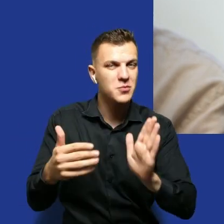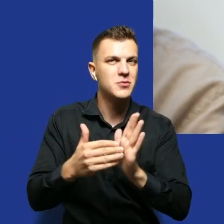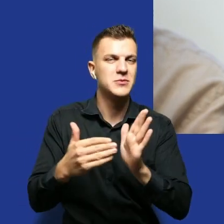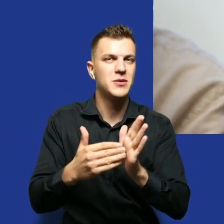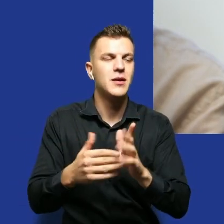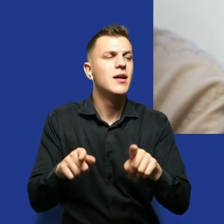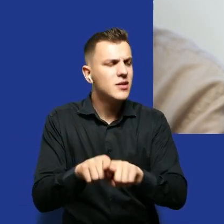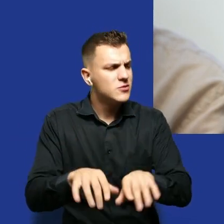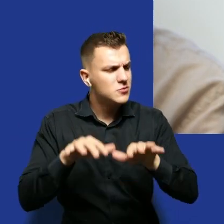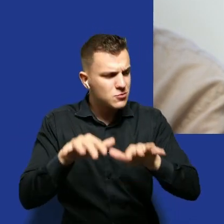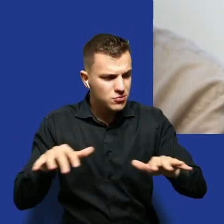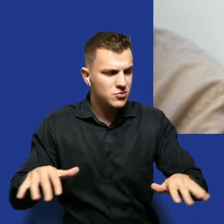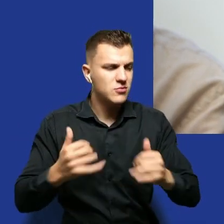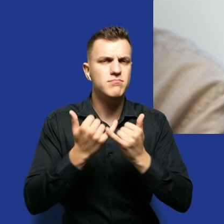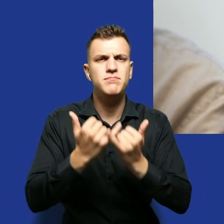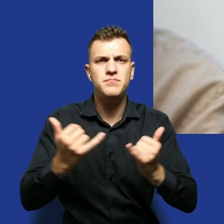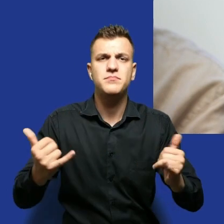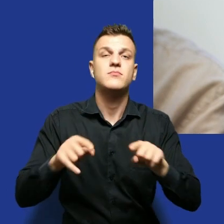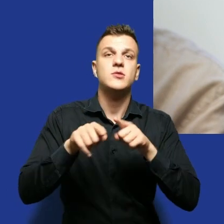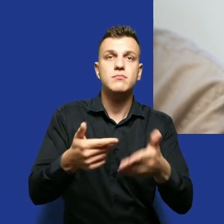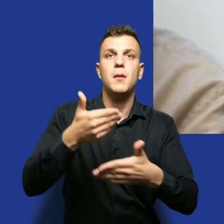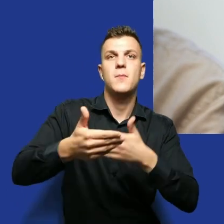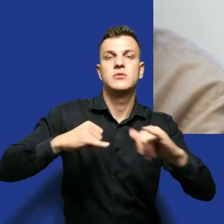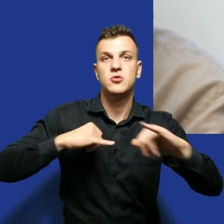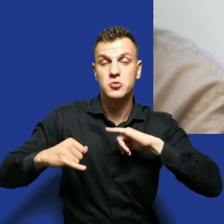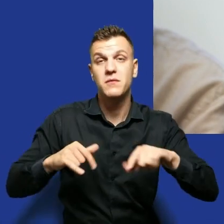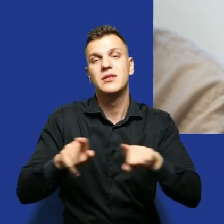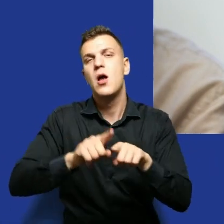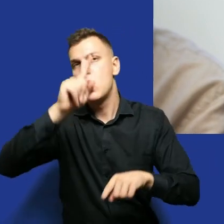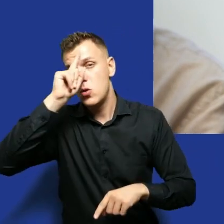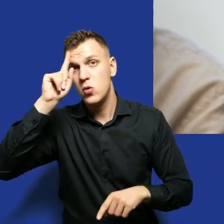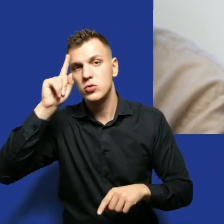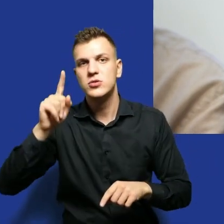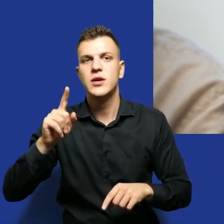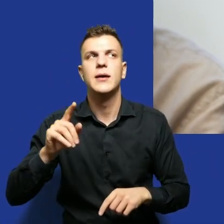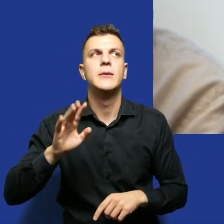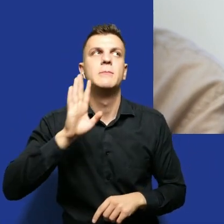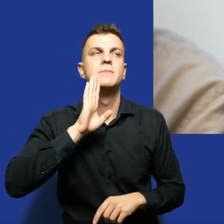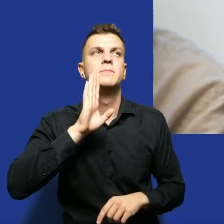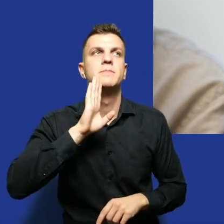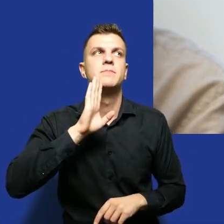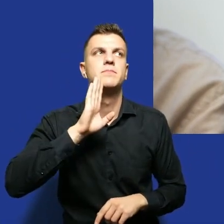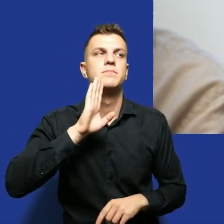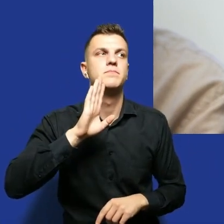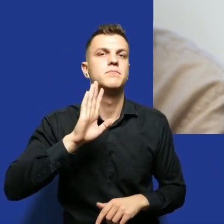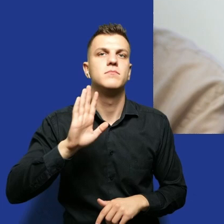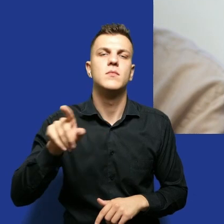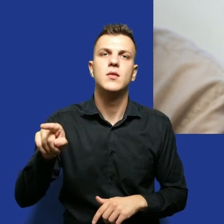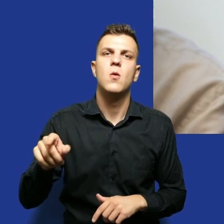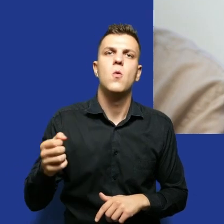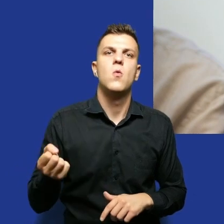mnóstwo różnego rodzaju organizacji pozarządowych ludzi, którzy nadużywają, znaczy nie wiem, nadużywają, one używają tego prawa